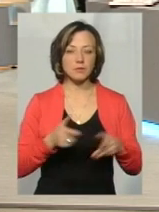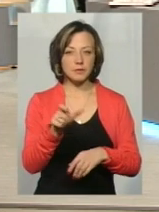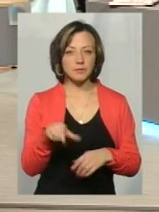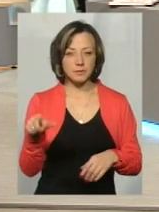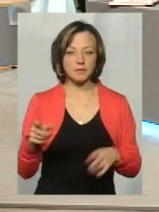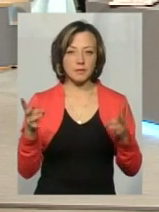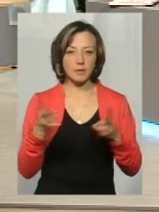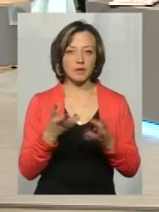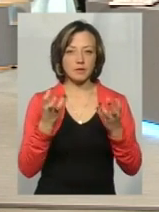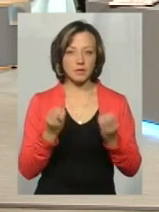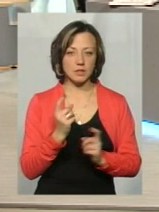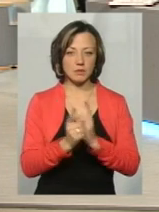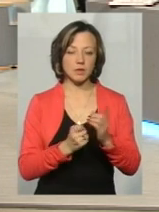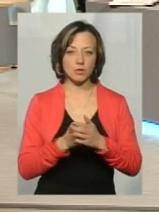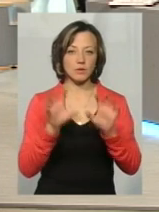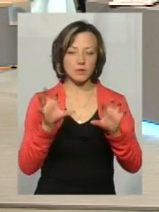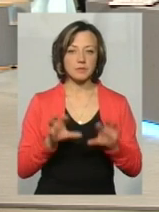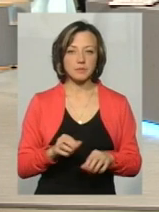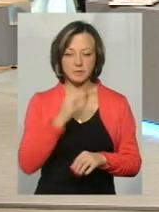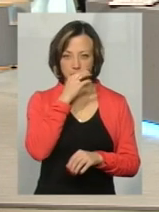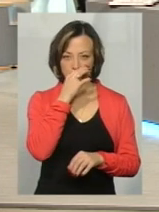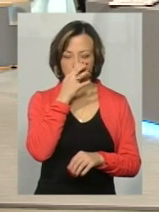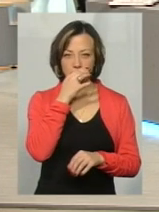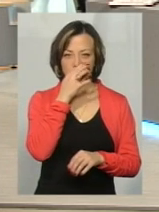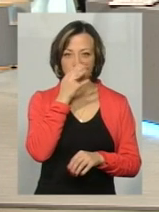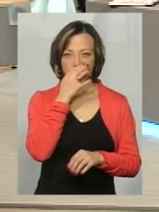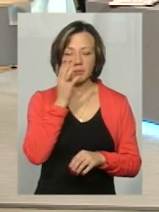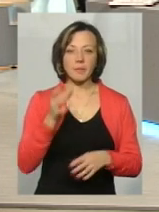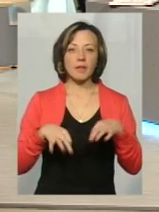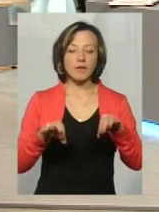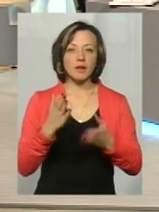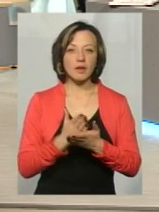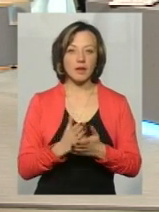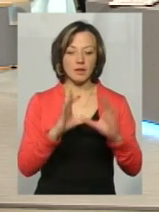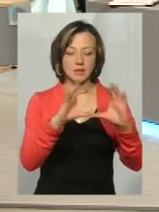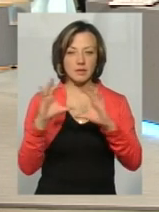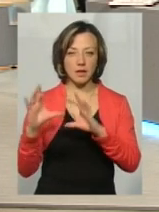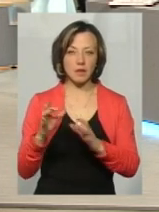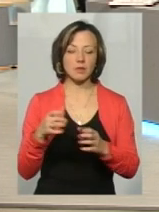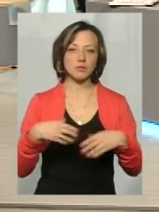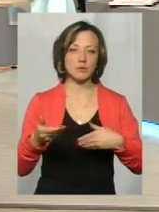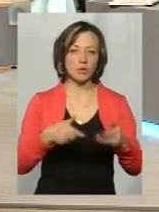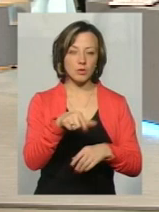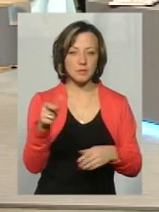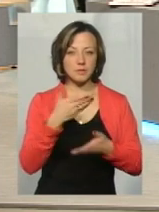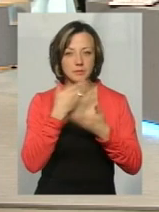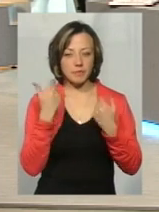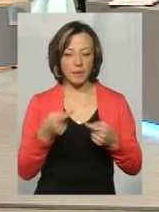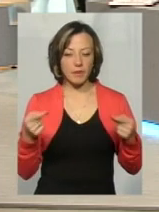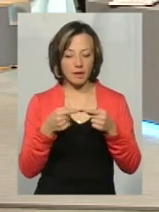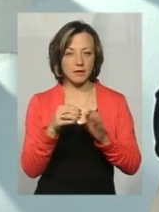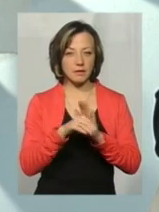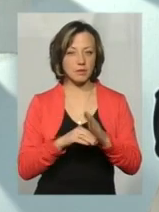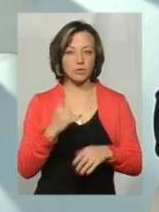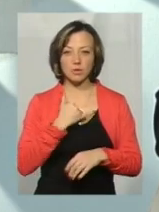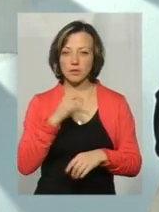потрібні ще одні зміни до законодавства, тому, що, якщо в автомобілі є номерні знаки, у пішоходів немає. А полиця, як ідентифікація системи, в